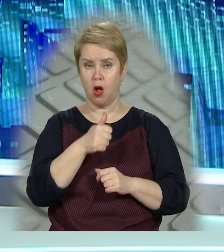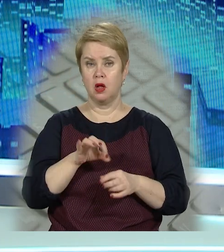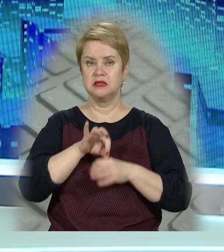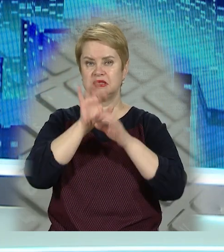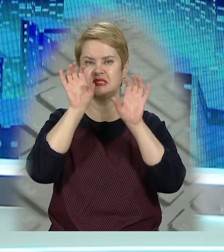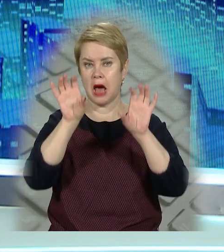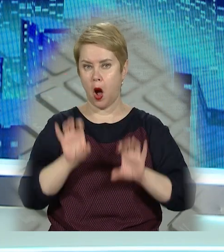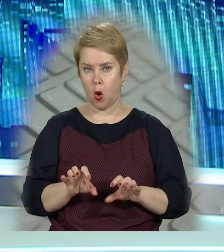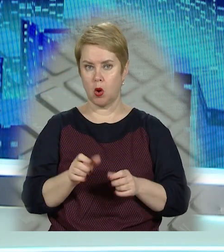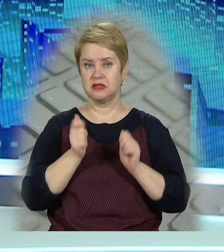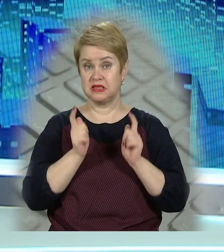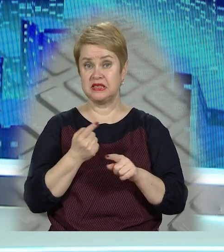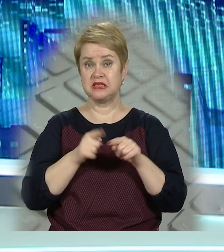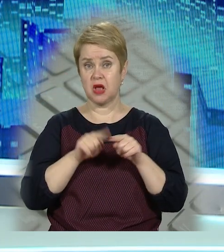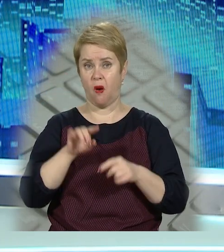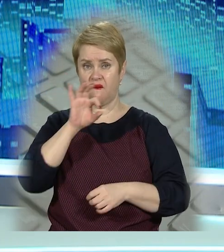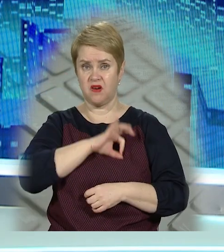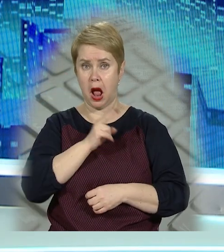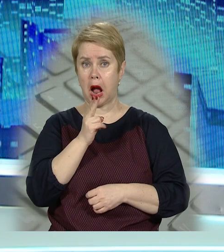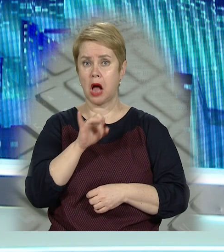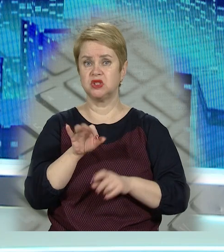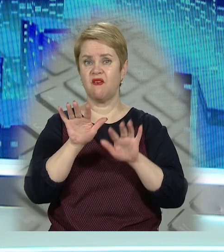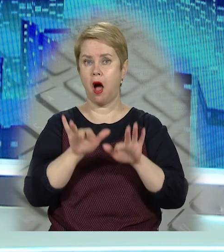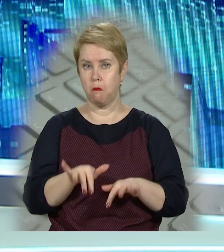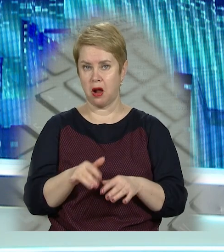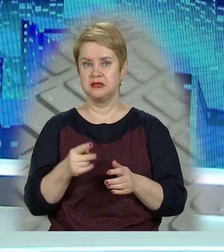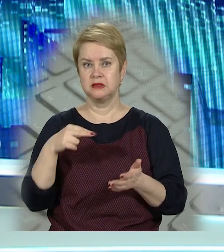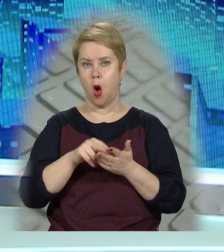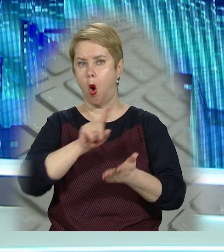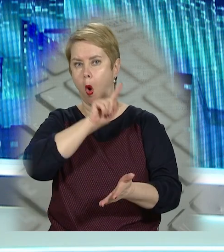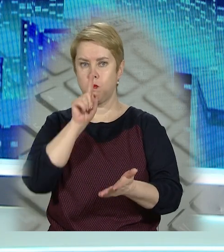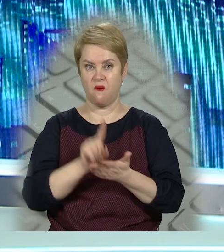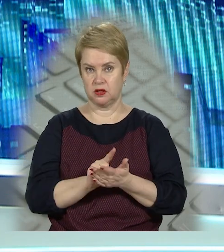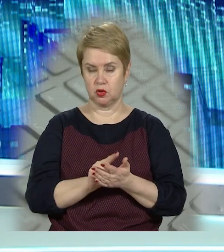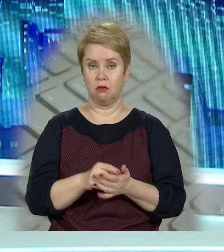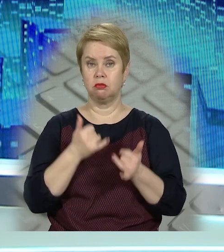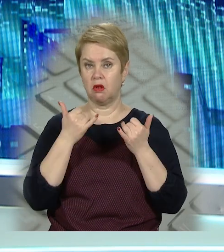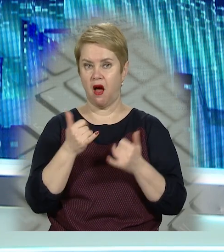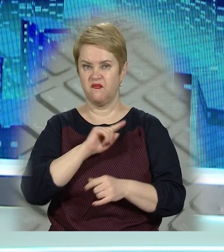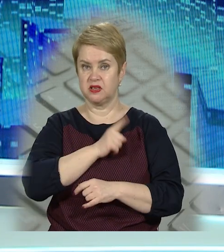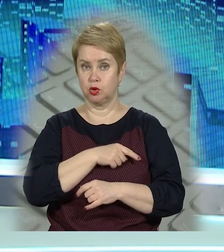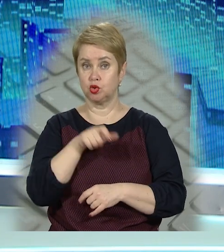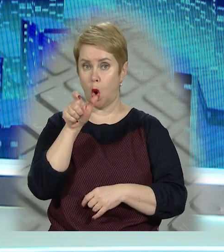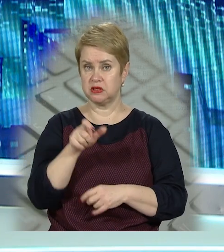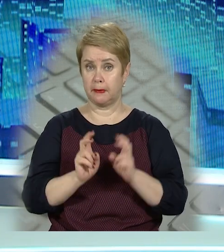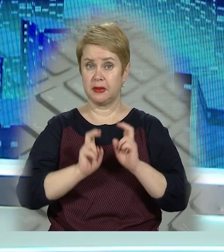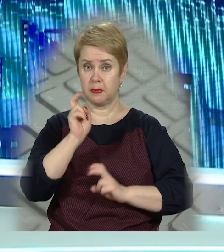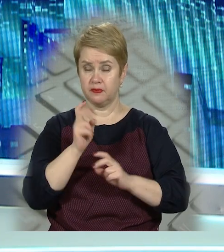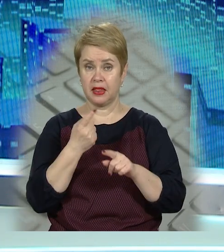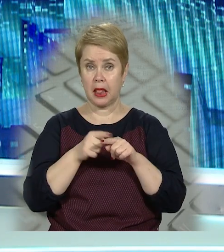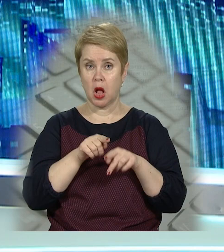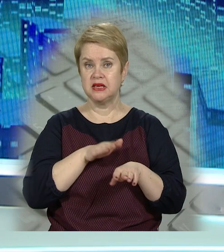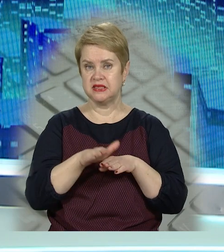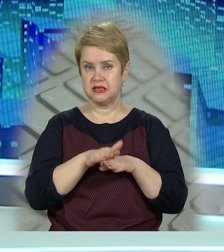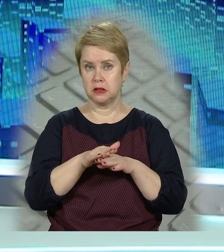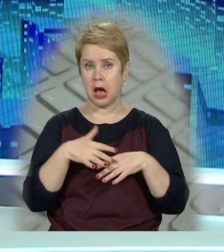чинності закон, згідно з яким використання касових апаратів стає обов'язковим для фізичних осіб-підприємців, які